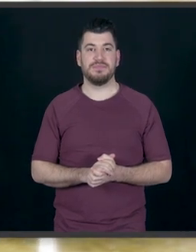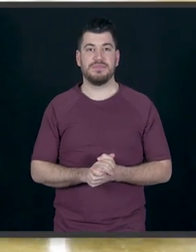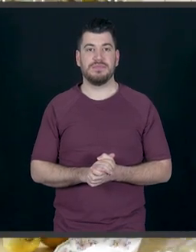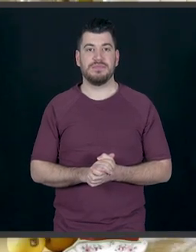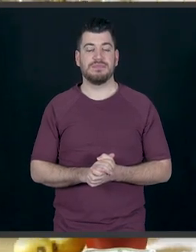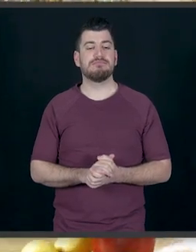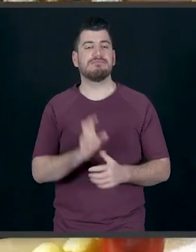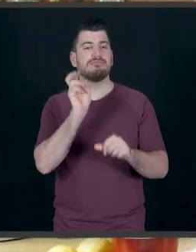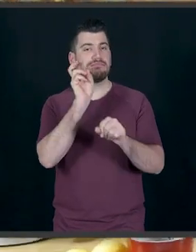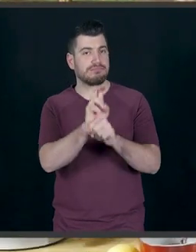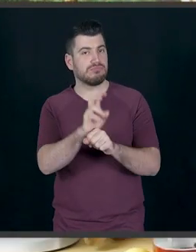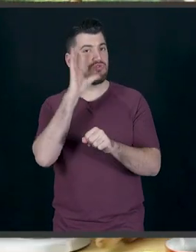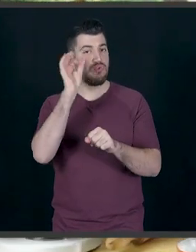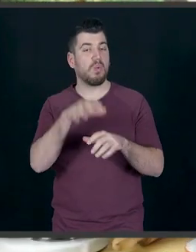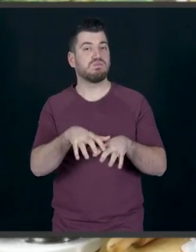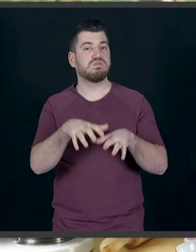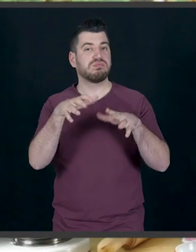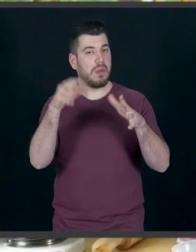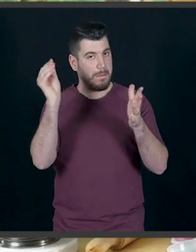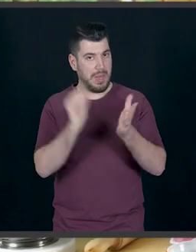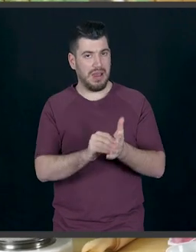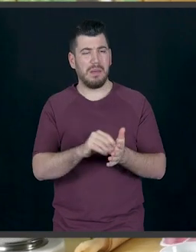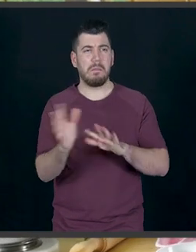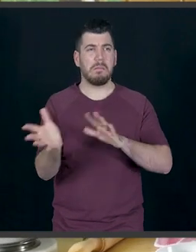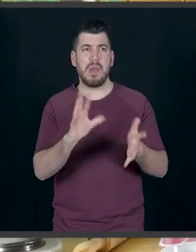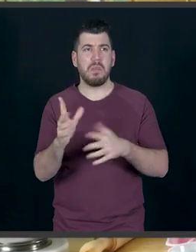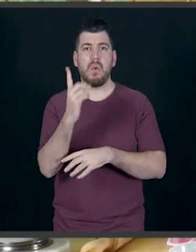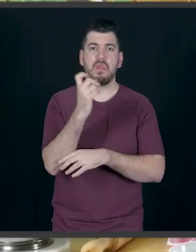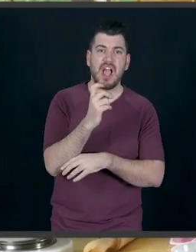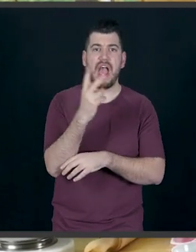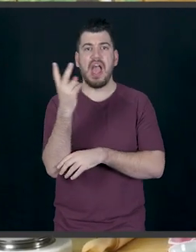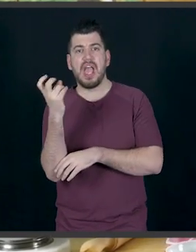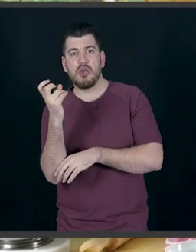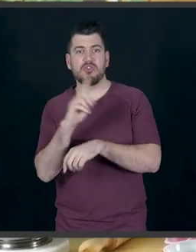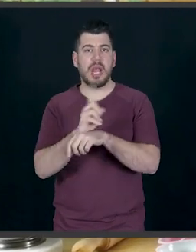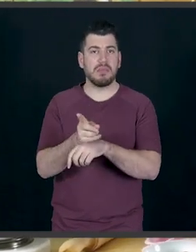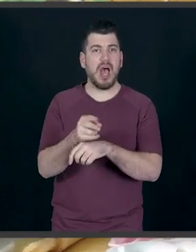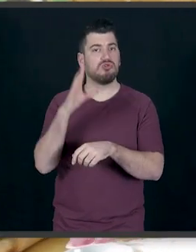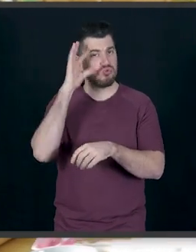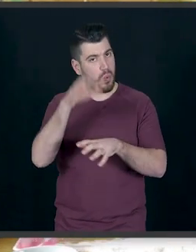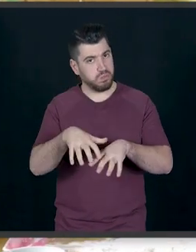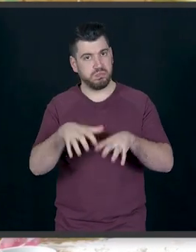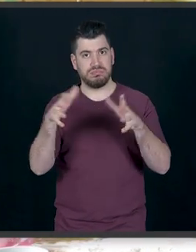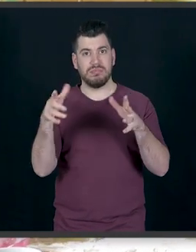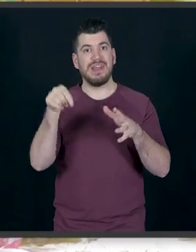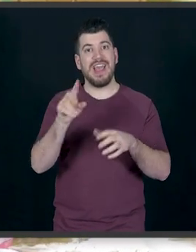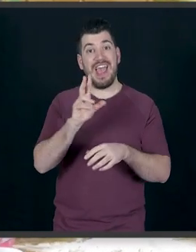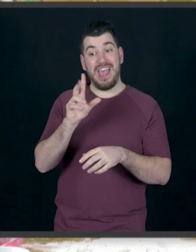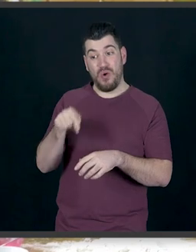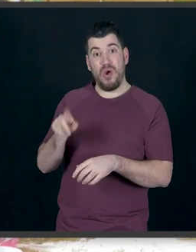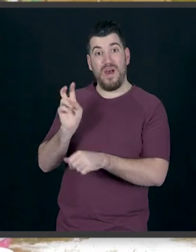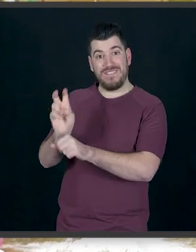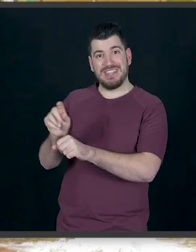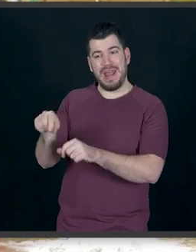Τώρα, τα αφήνουμε να ξαναφουσκώσουν, θέλουμε περίπου 10-20 λεπτάκια μέχρι που να φουσκώσουν. Έχω αφήσει ένα μικρό στην